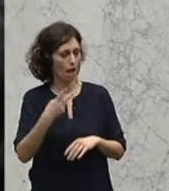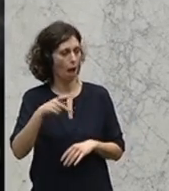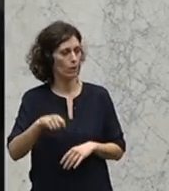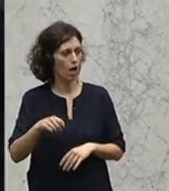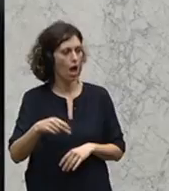Als